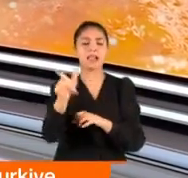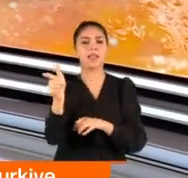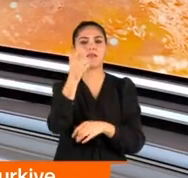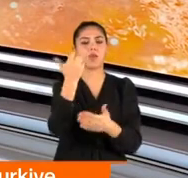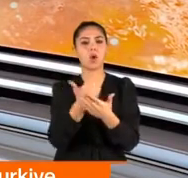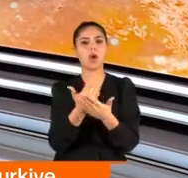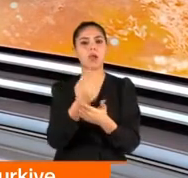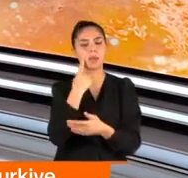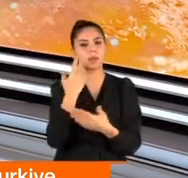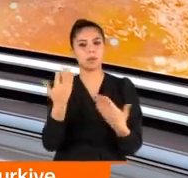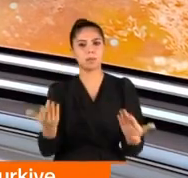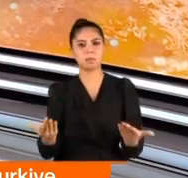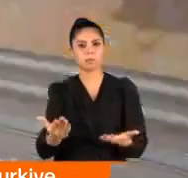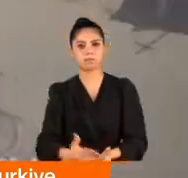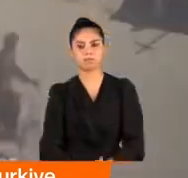görüntüsü.